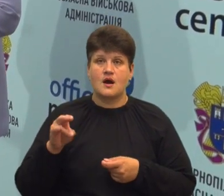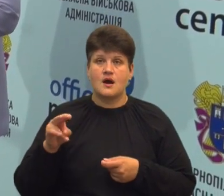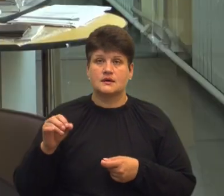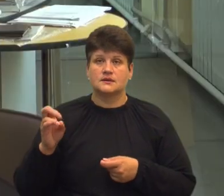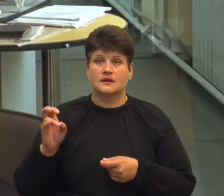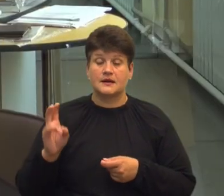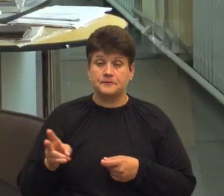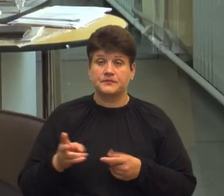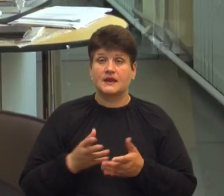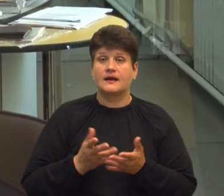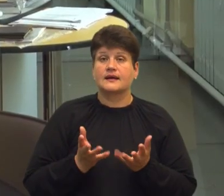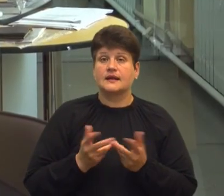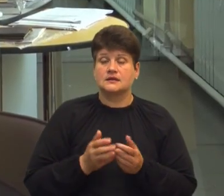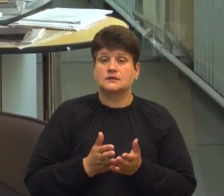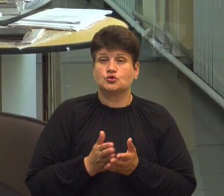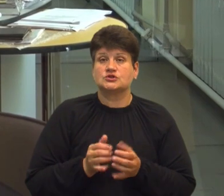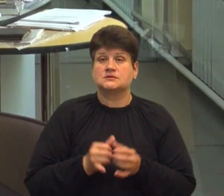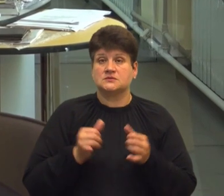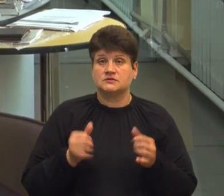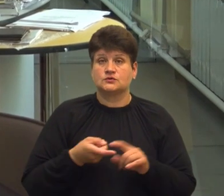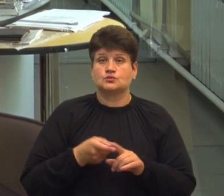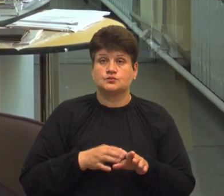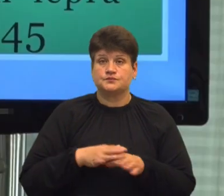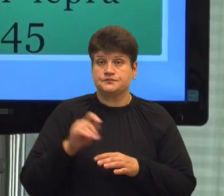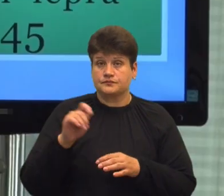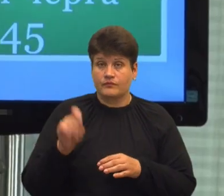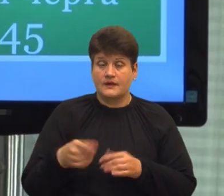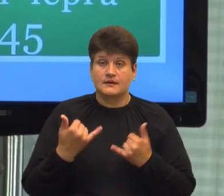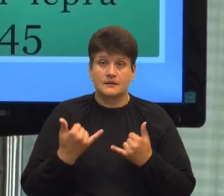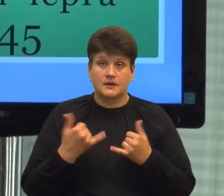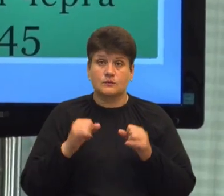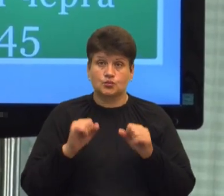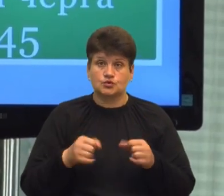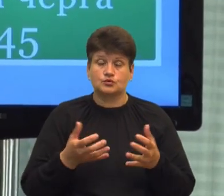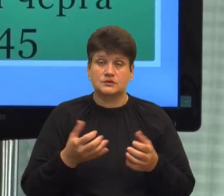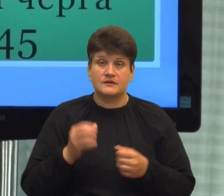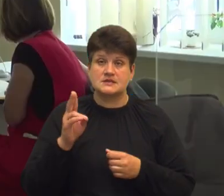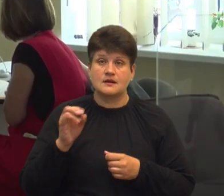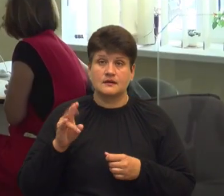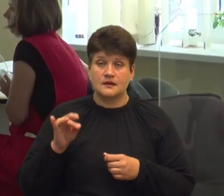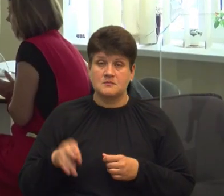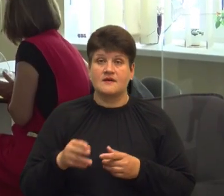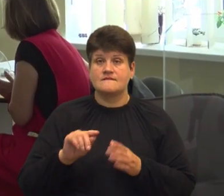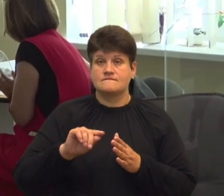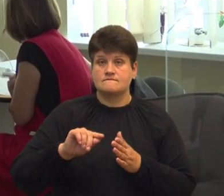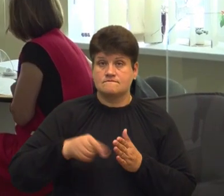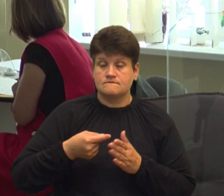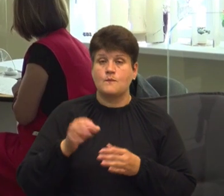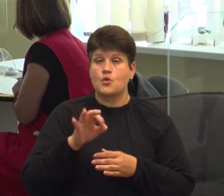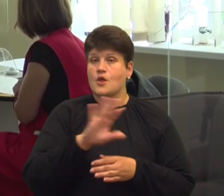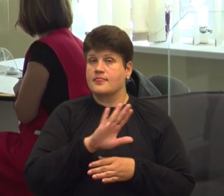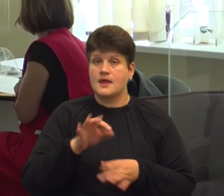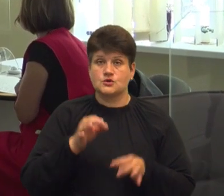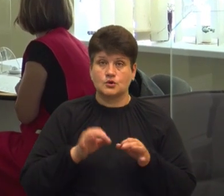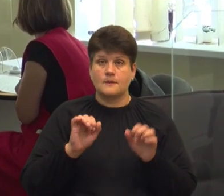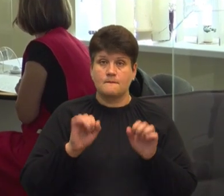послуг збільшили під час повномасштабної війни Тепер у ЦНАПах можна отримати витяг про несудимість Також там можна скласти